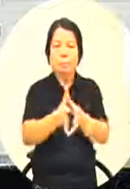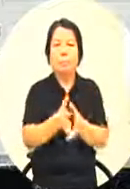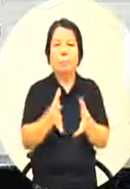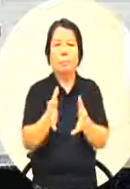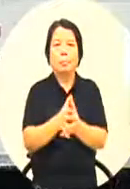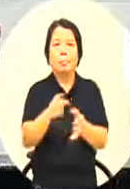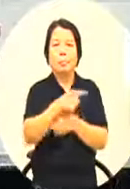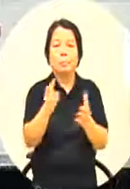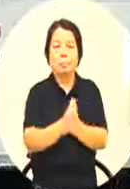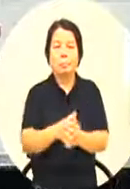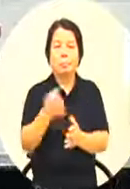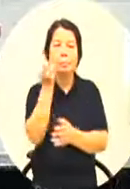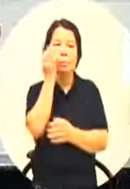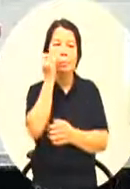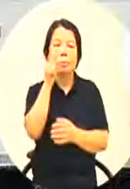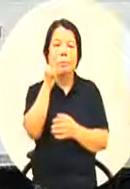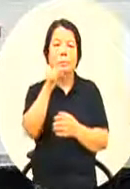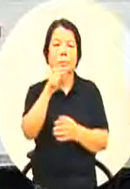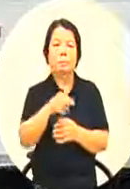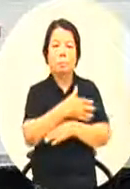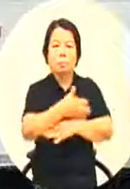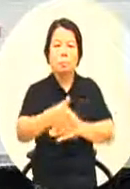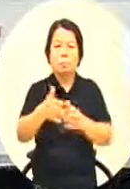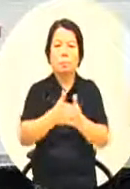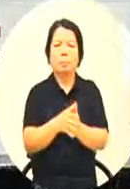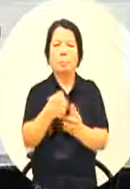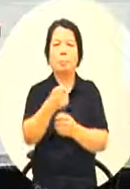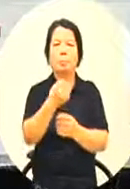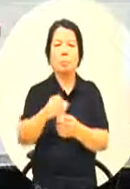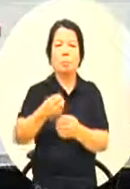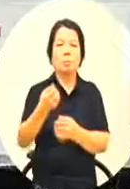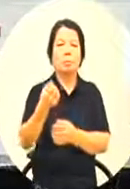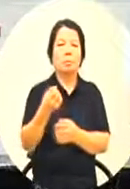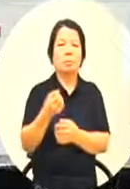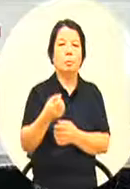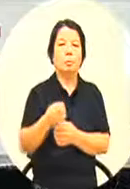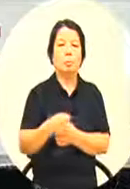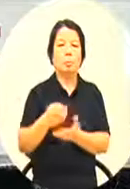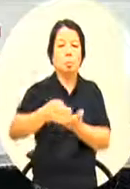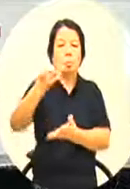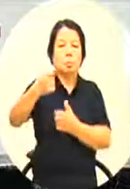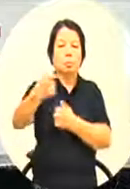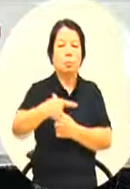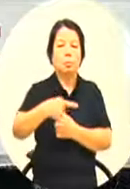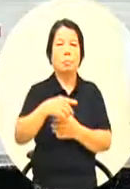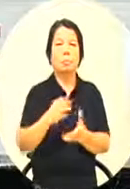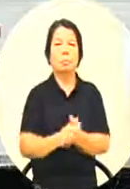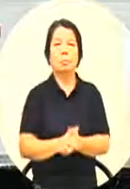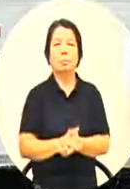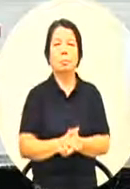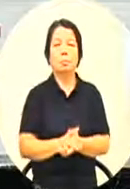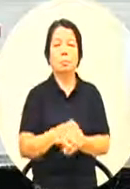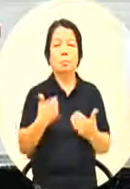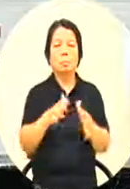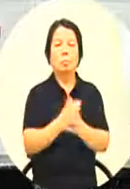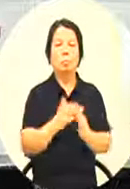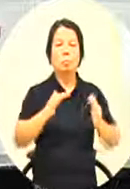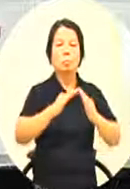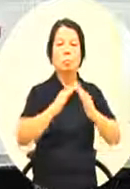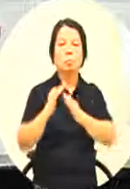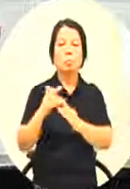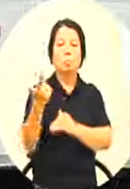连跟花莲线比都比人家少连专任教练的原额都比花莲线少不要跟六都比哦